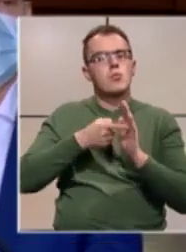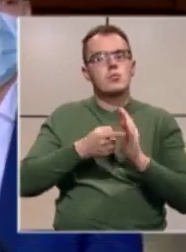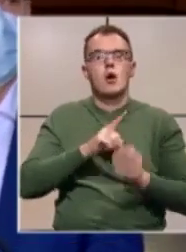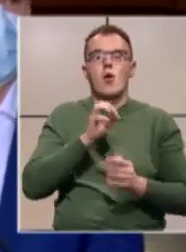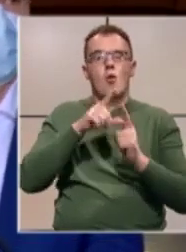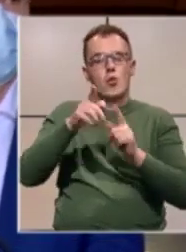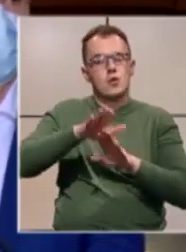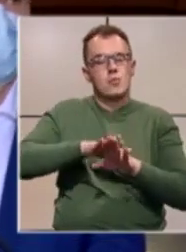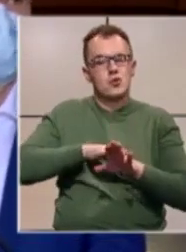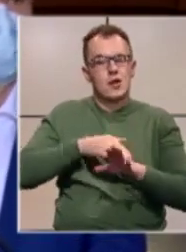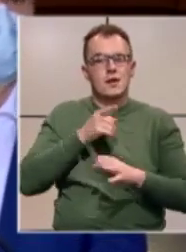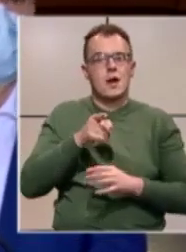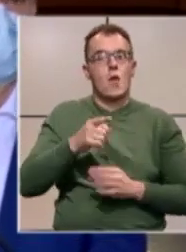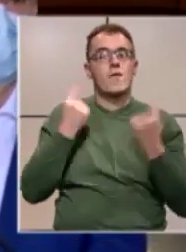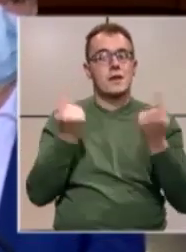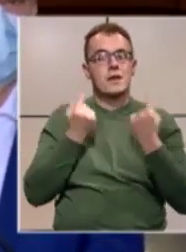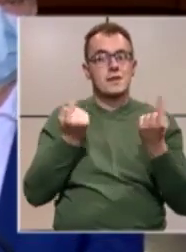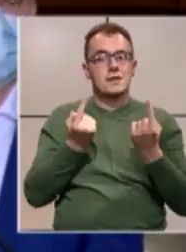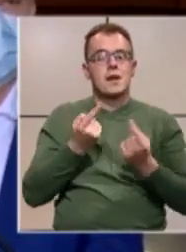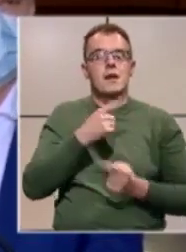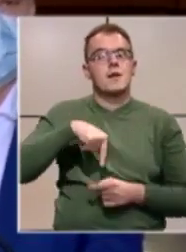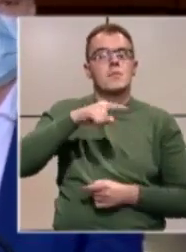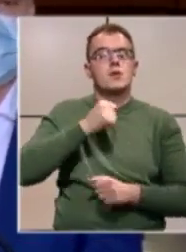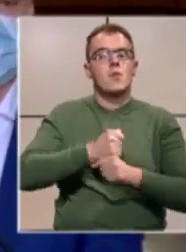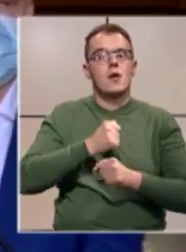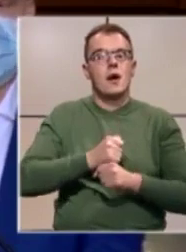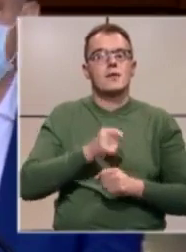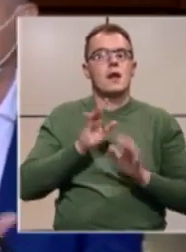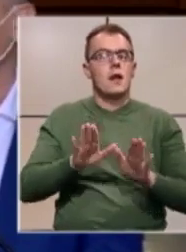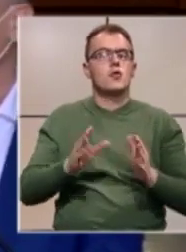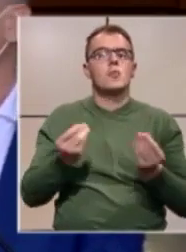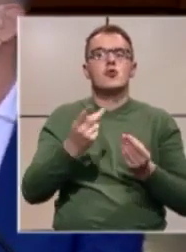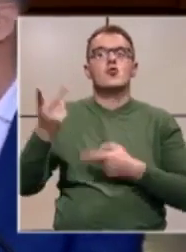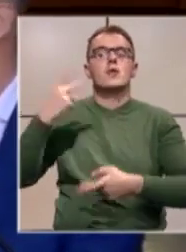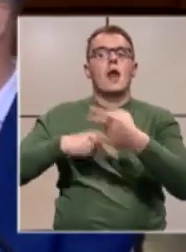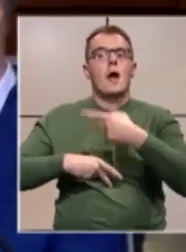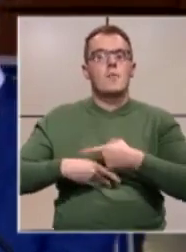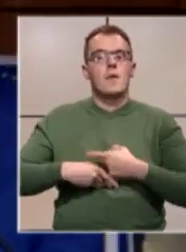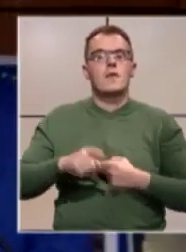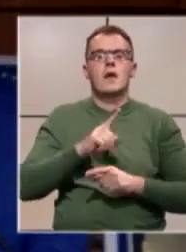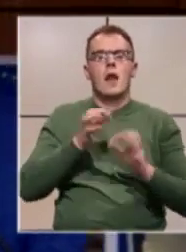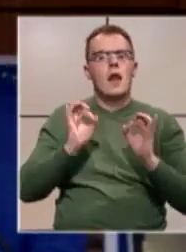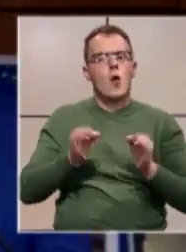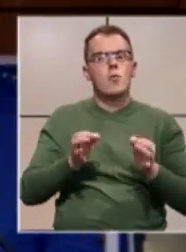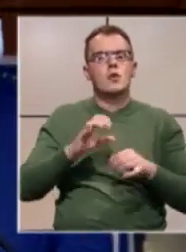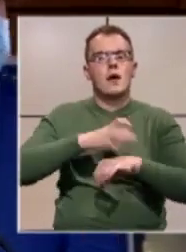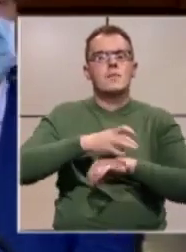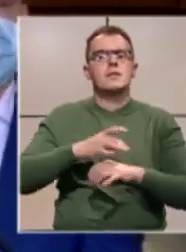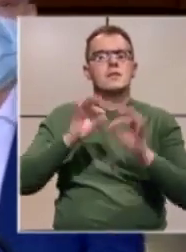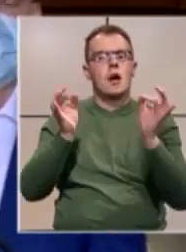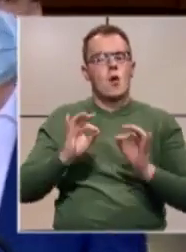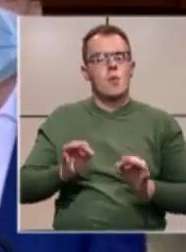Od samog početka ove krize mi smo uradili na tome što se nabavi neophodna medicinska